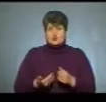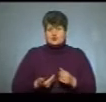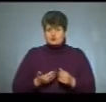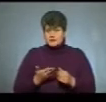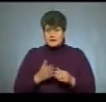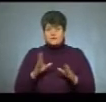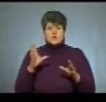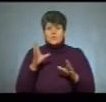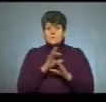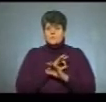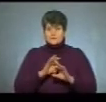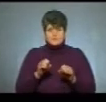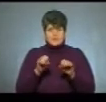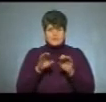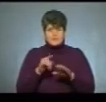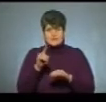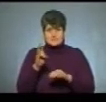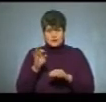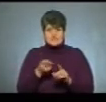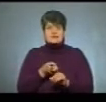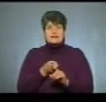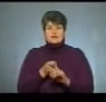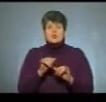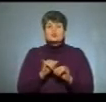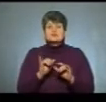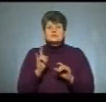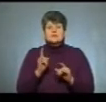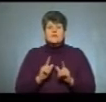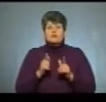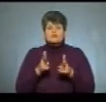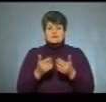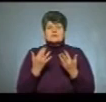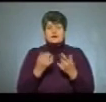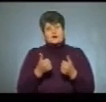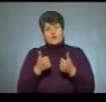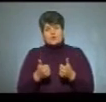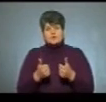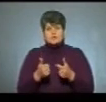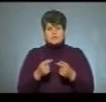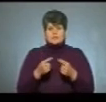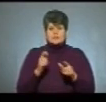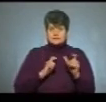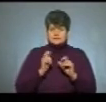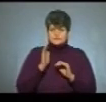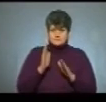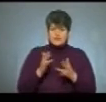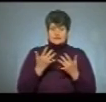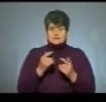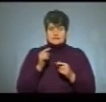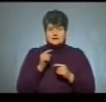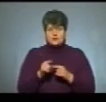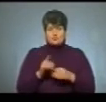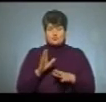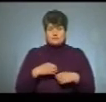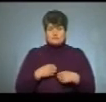успішного здавання ЗНО залежить те, куди абітурієнт поступить, наскільки хороший вуз і наскільки деньостресом буде